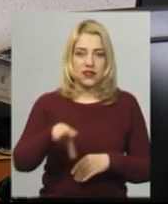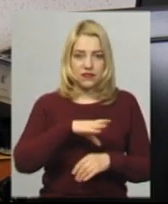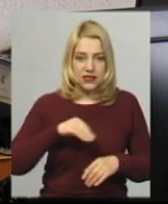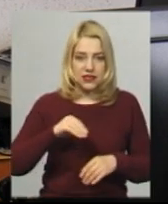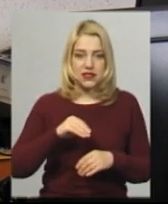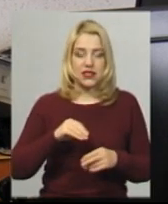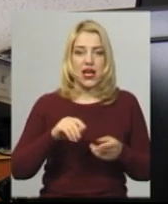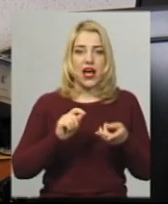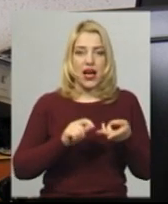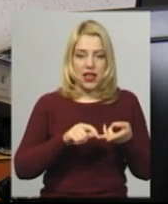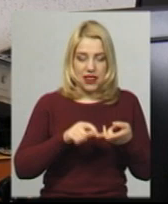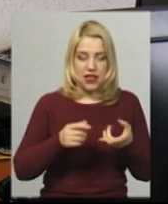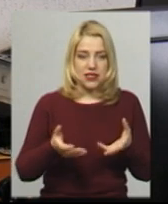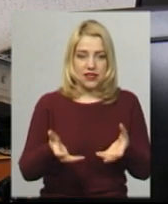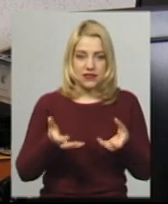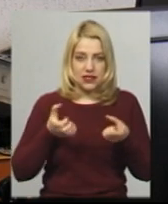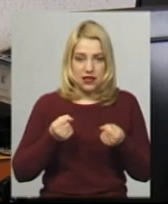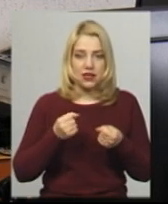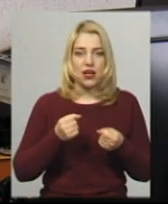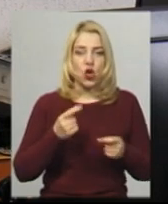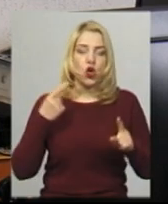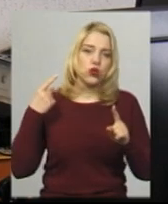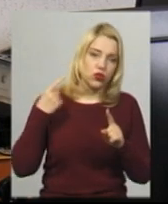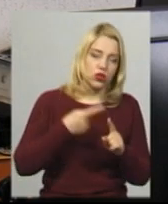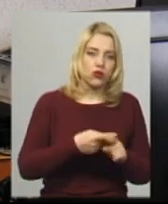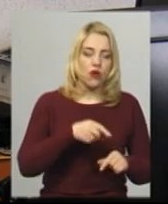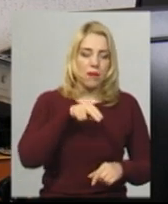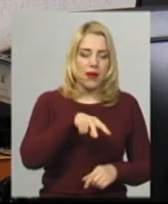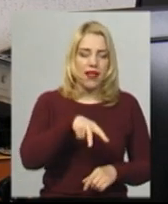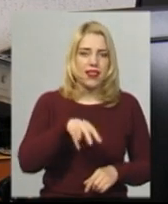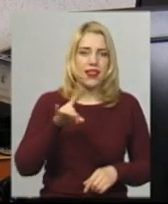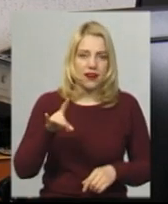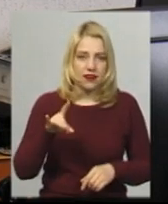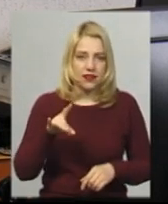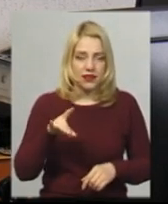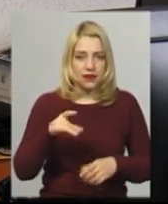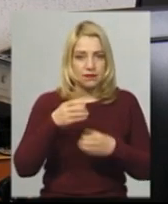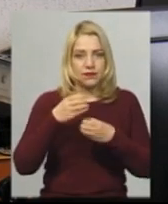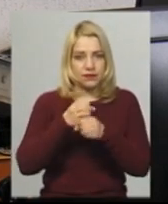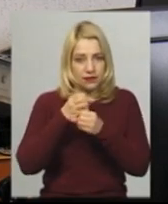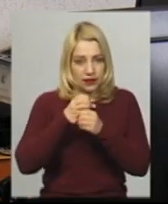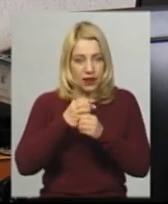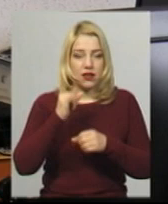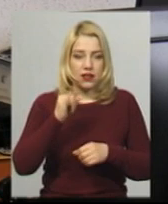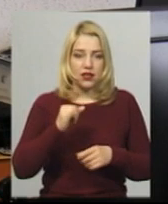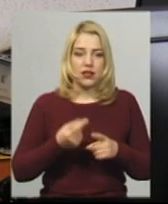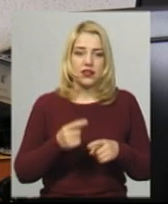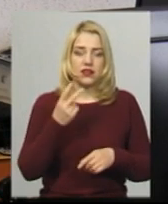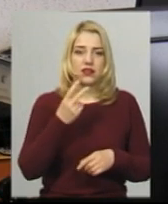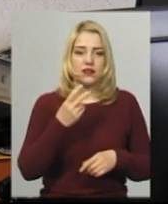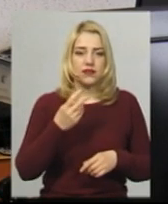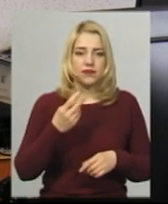відібрані і здані додатково на ПЛР для підтвердження або спростування. З цих 40, 22 ПЛР-тести